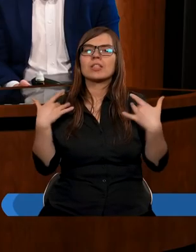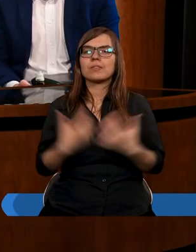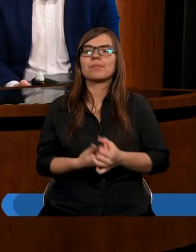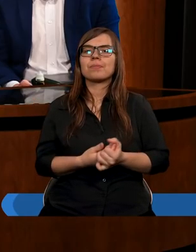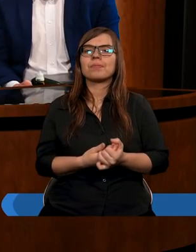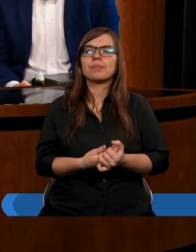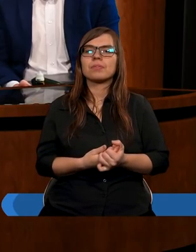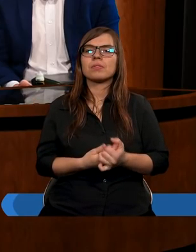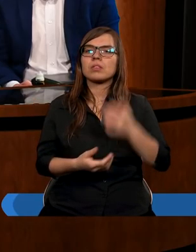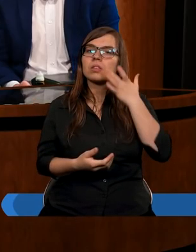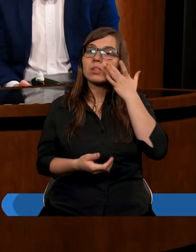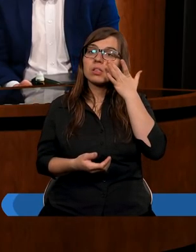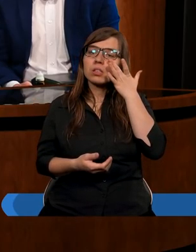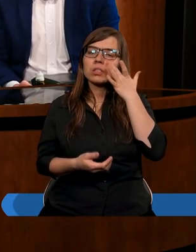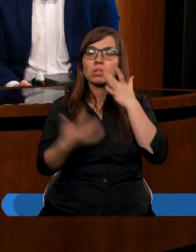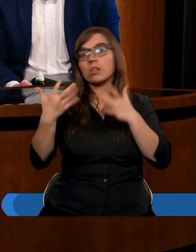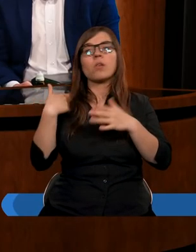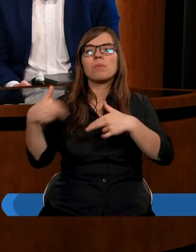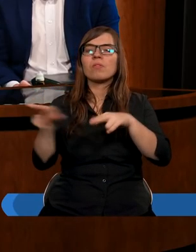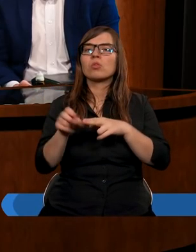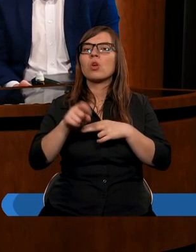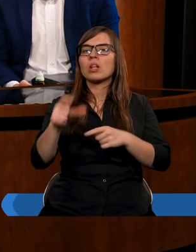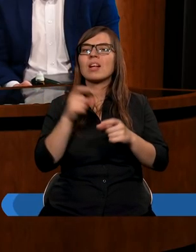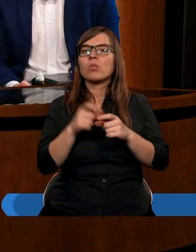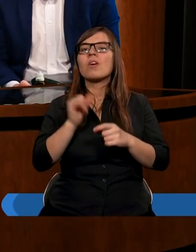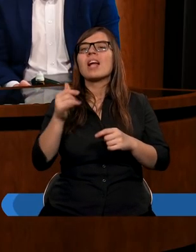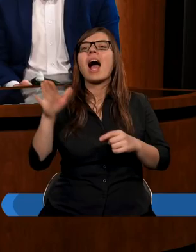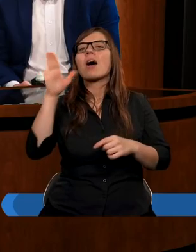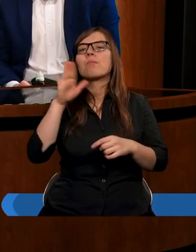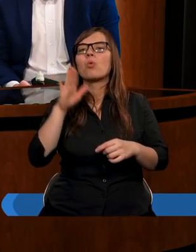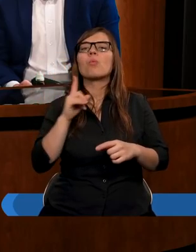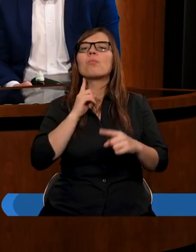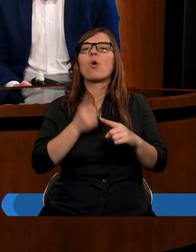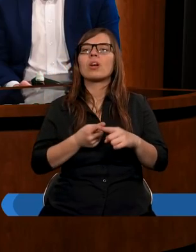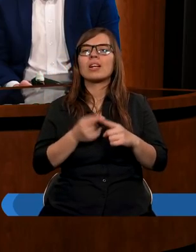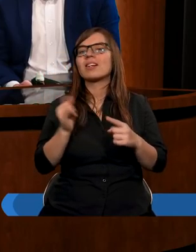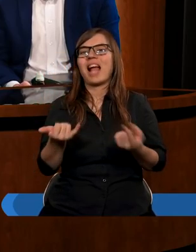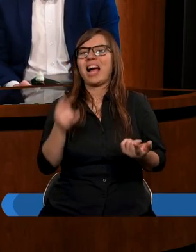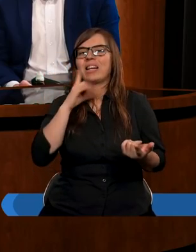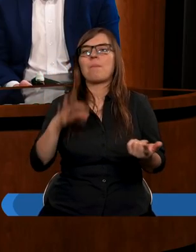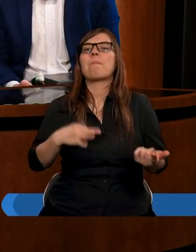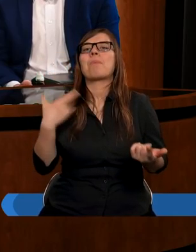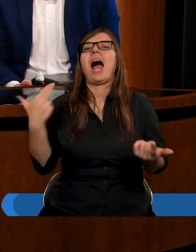Ale jeszcze chciałbym wrócić do tego słowa. Tak Pan postanowił. Jaki Pan?